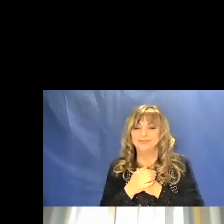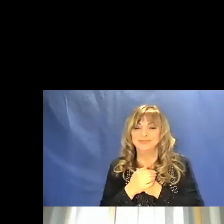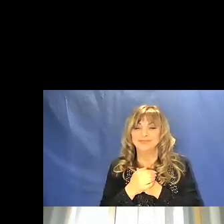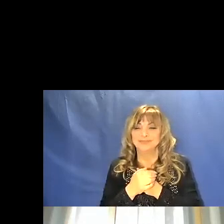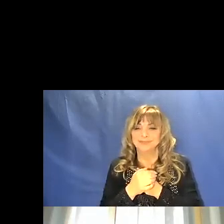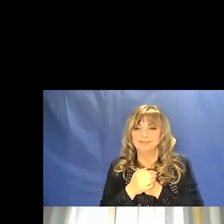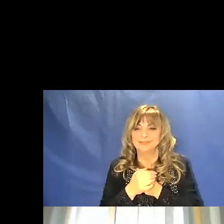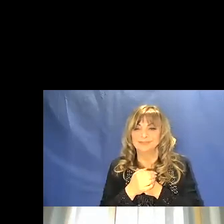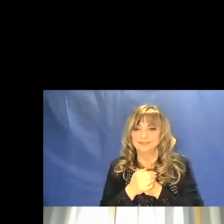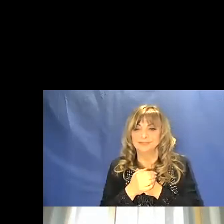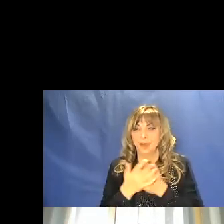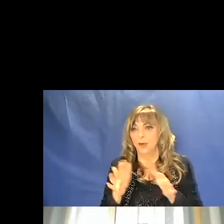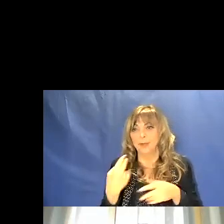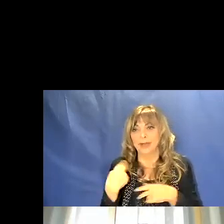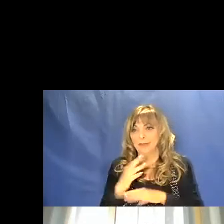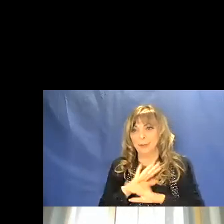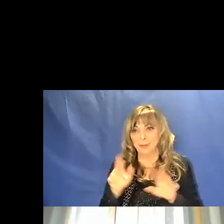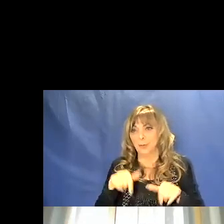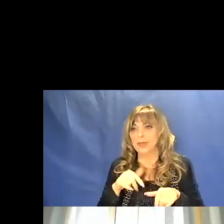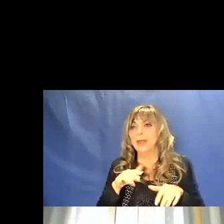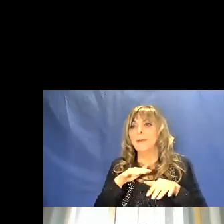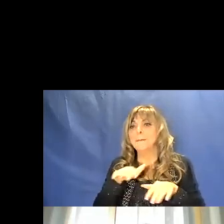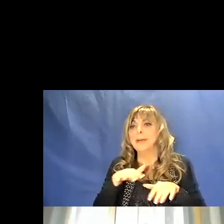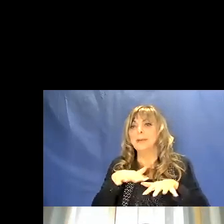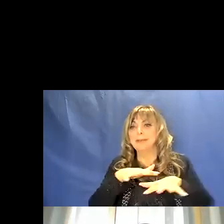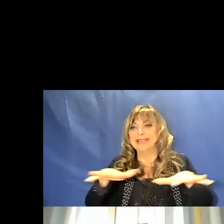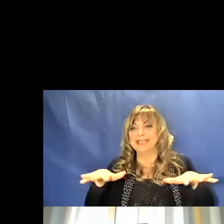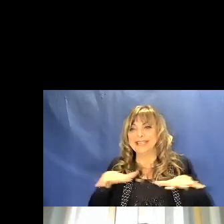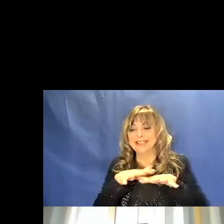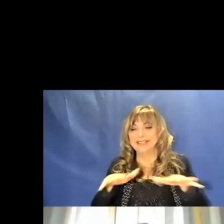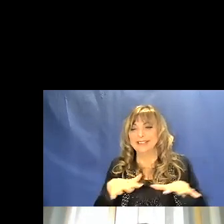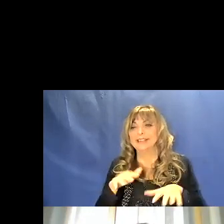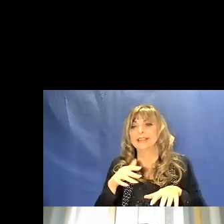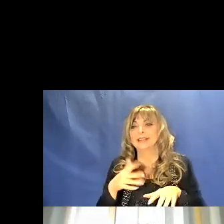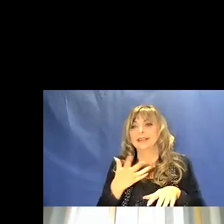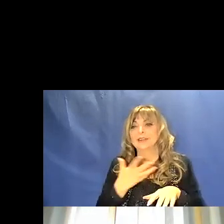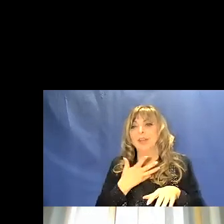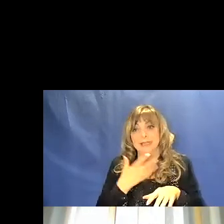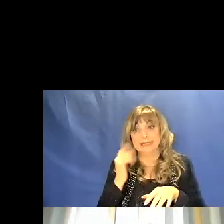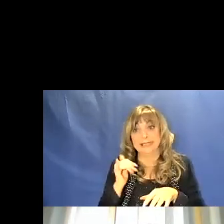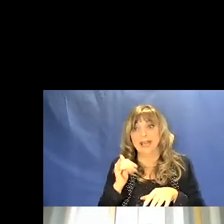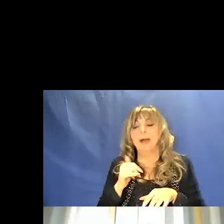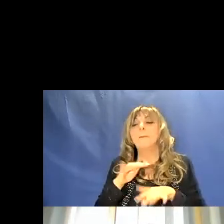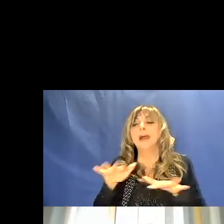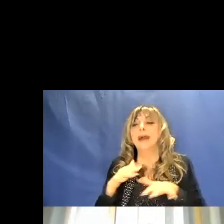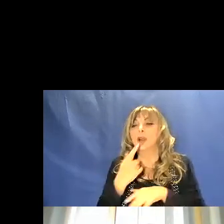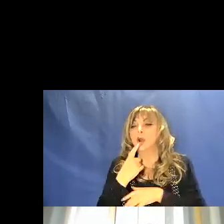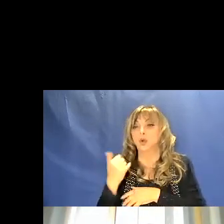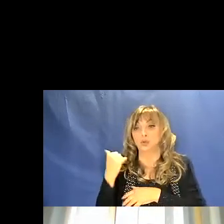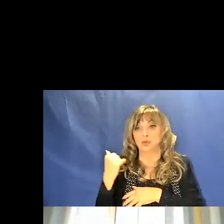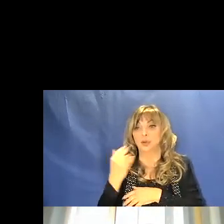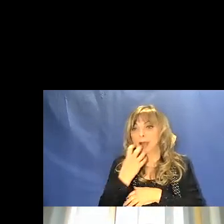che ormai non vive più nel Mediterraneo si trova in mari caldi per esempio nel bar rosso e che è molto frequente